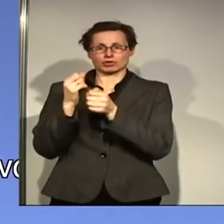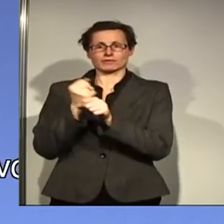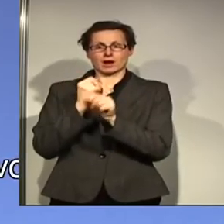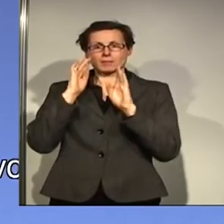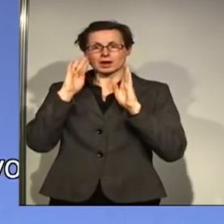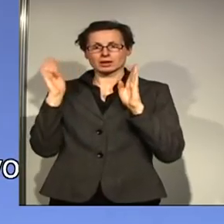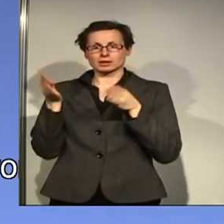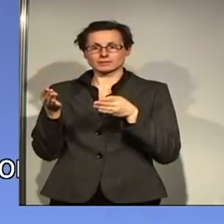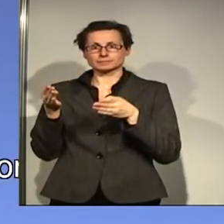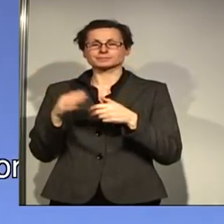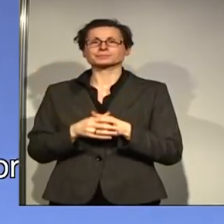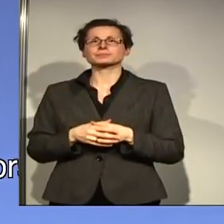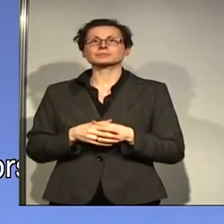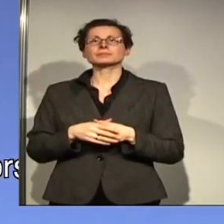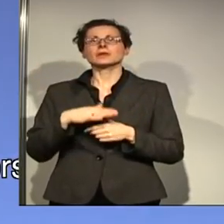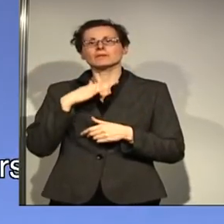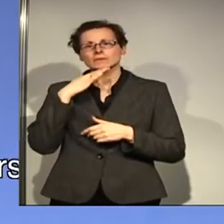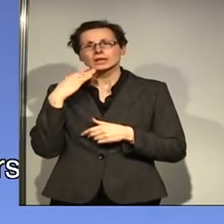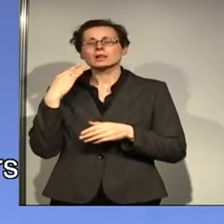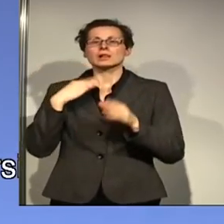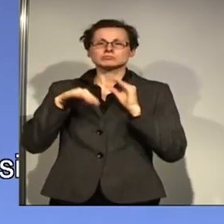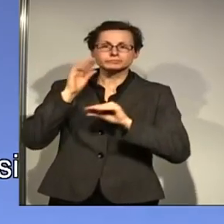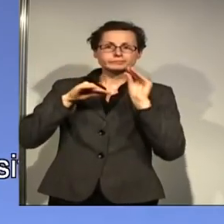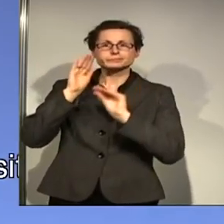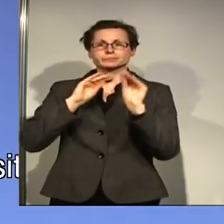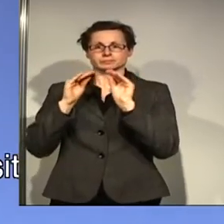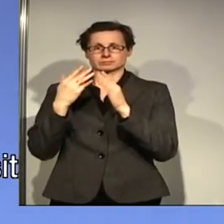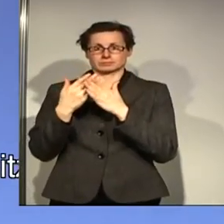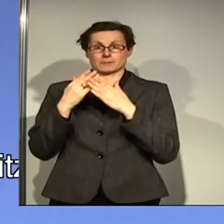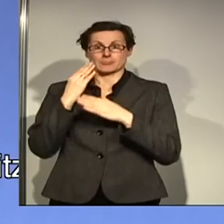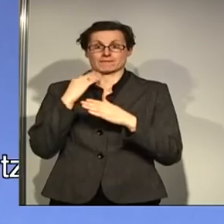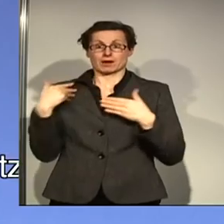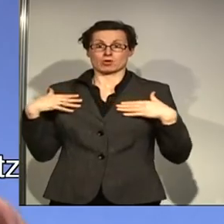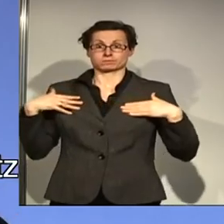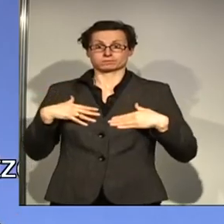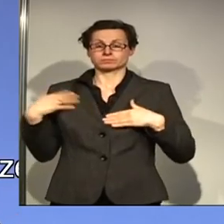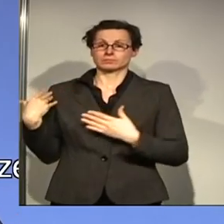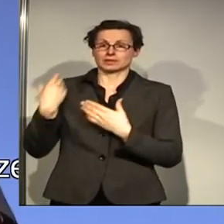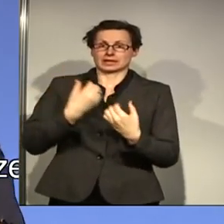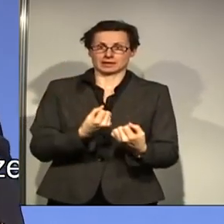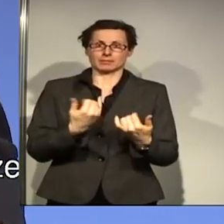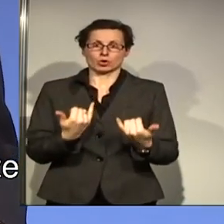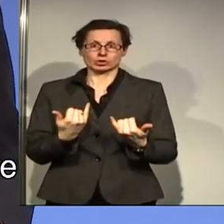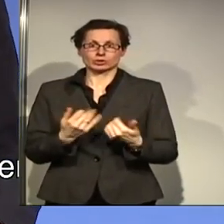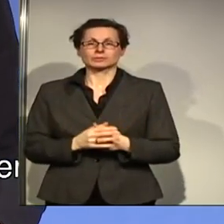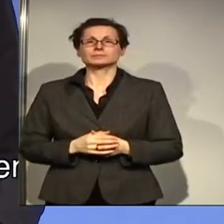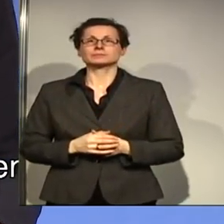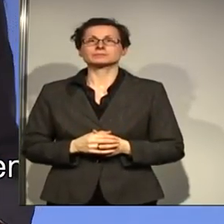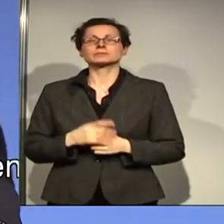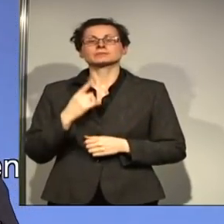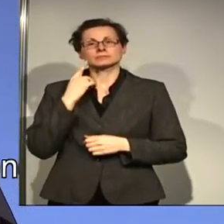ich habe dort vieles gelernt, das ich heute und jetzt mitbringen möchte. Ich habe gelernt, dass die Vertretung von